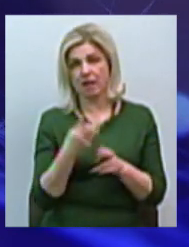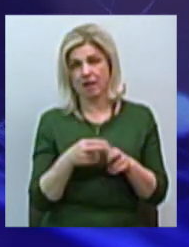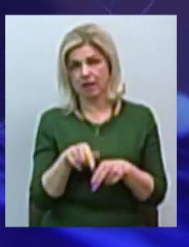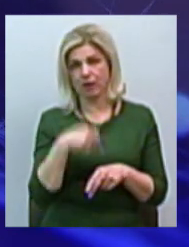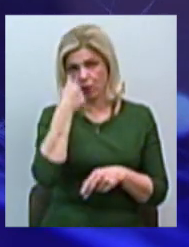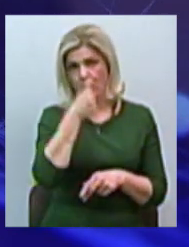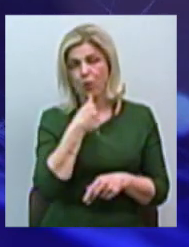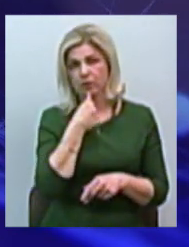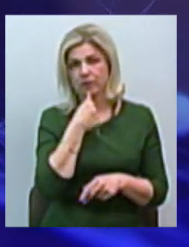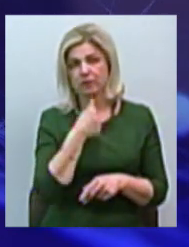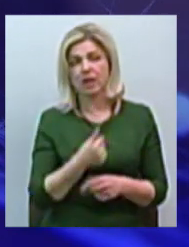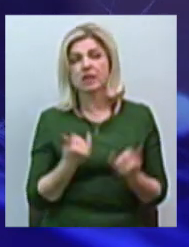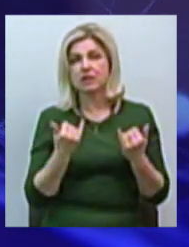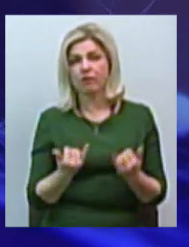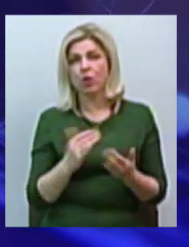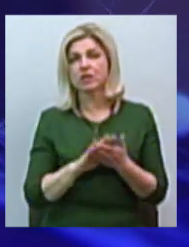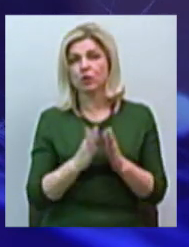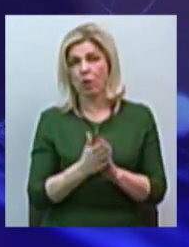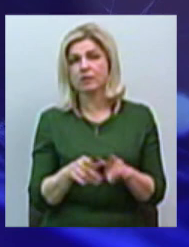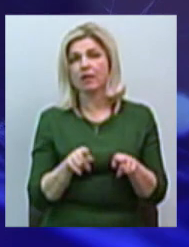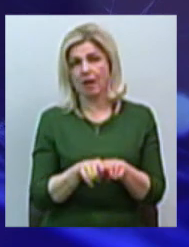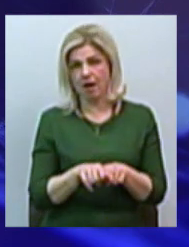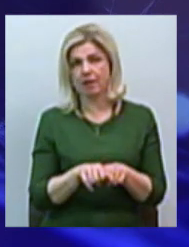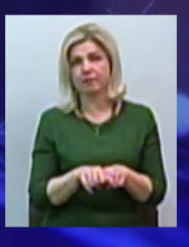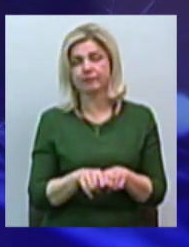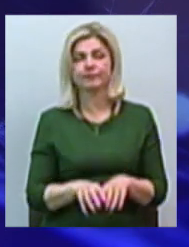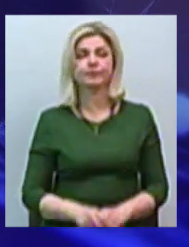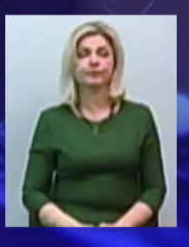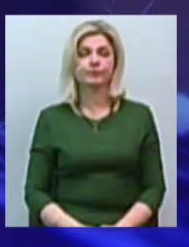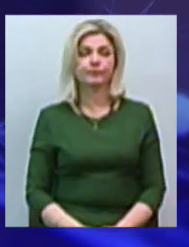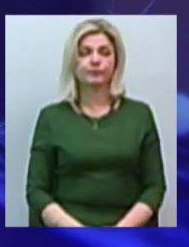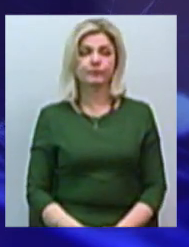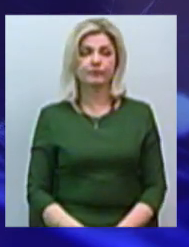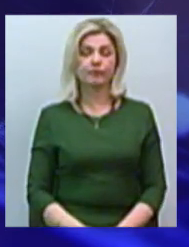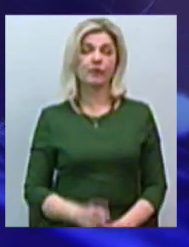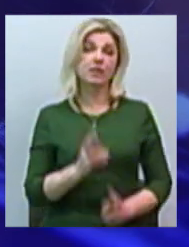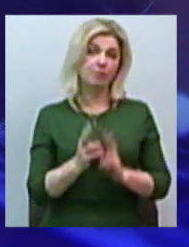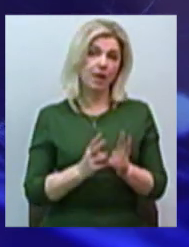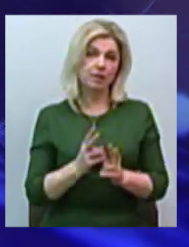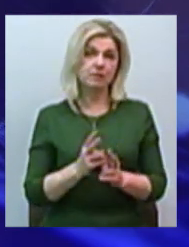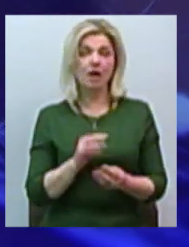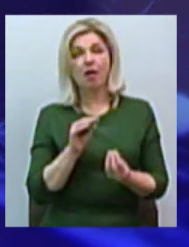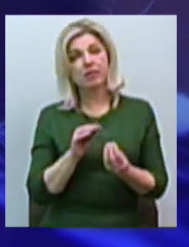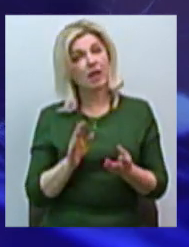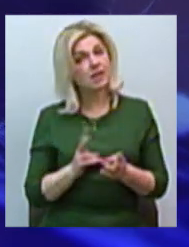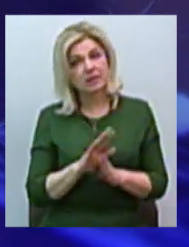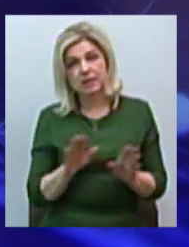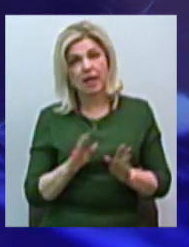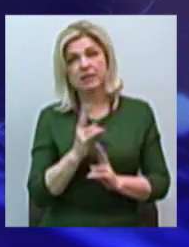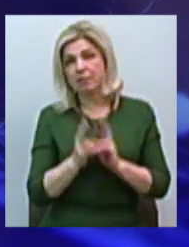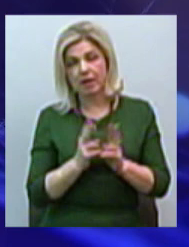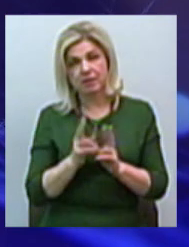Тобто, сьогодні ситуація така, зміниться она, не зміниться, не знаю.